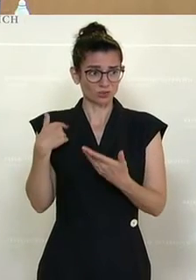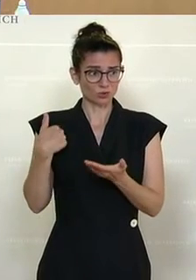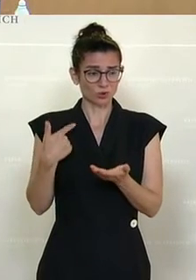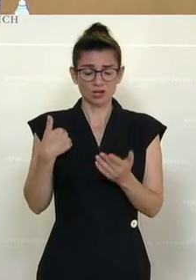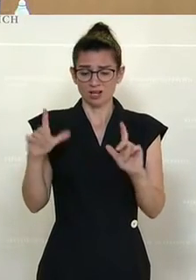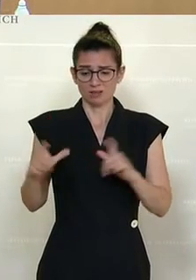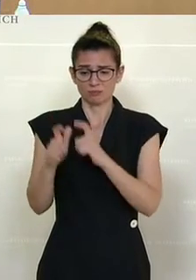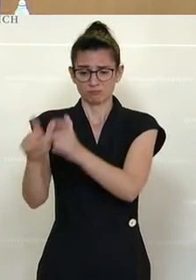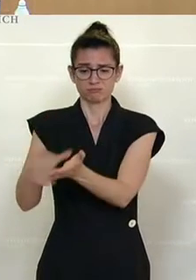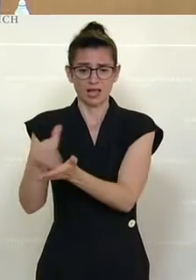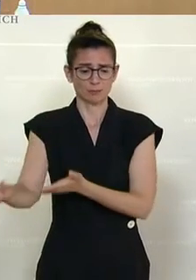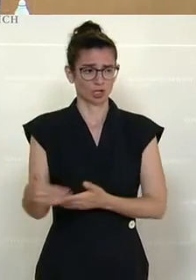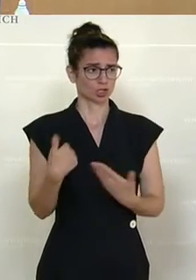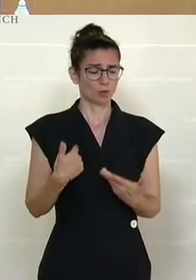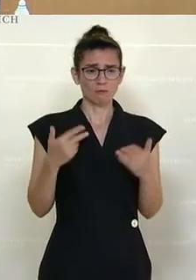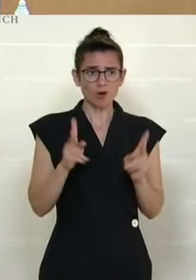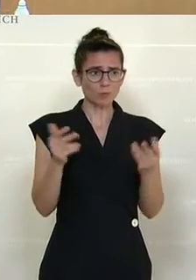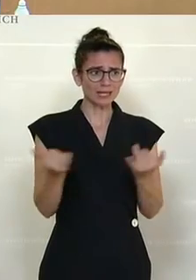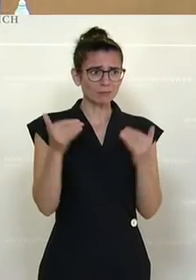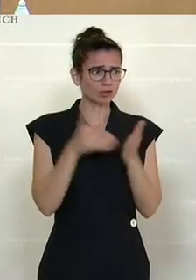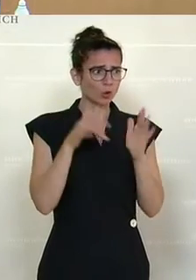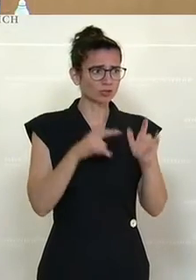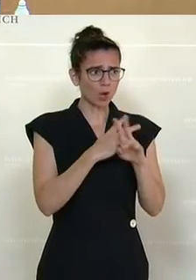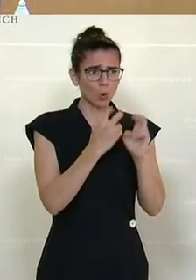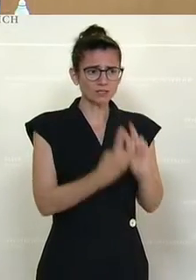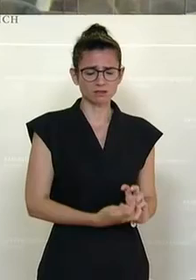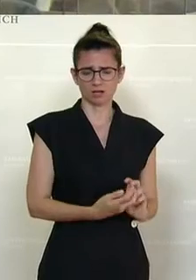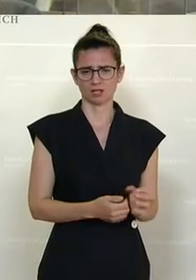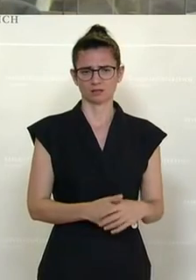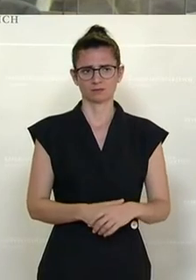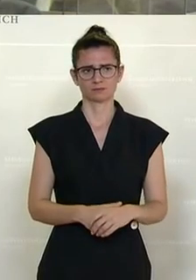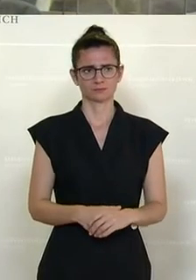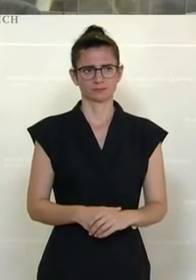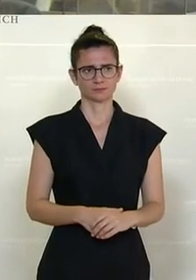abgeschoben werden müssen, geschätzte Damen und Herren. Und das auch einmal klar zu sagen.